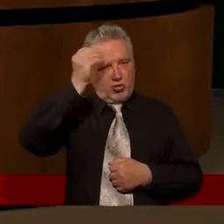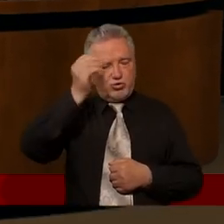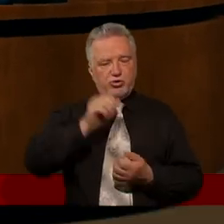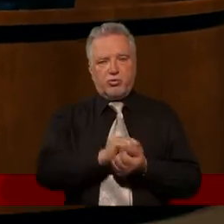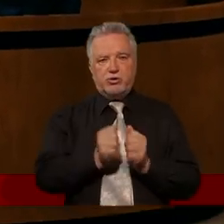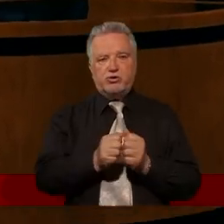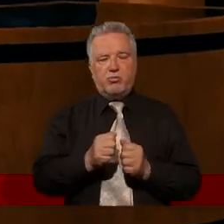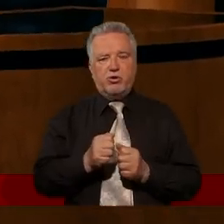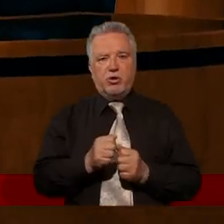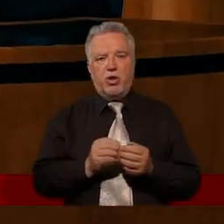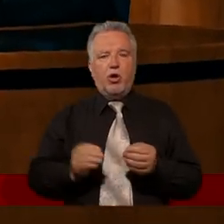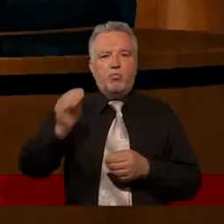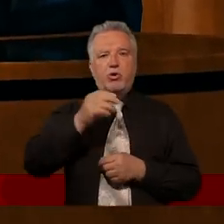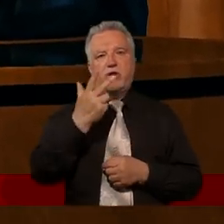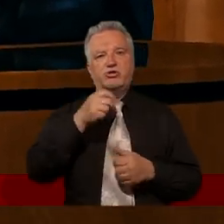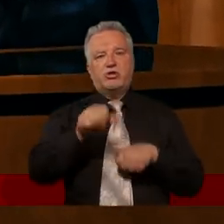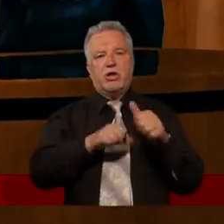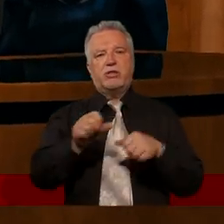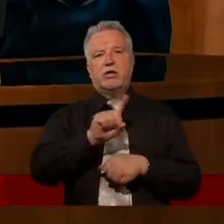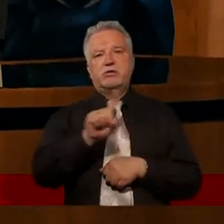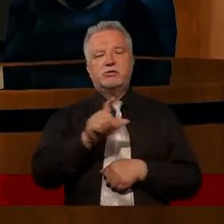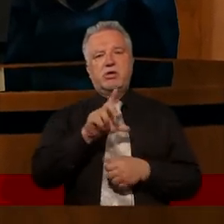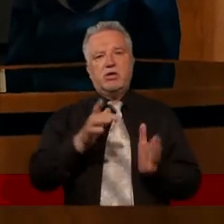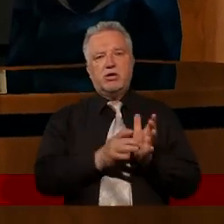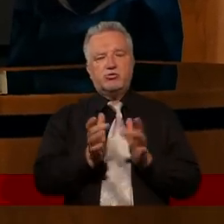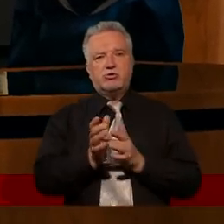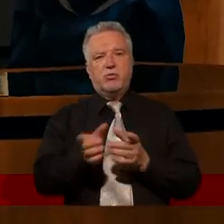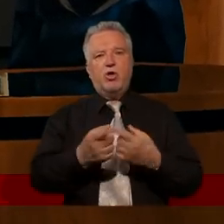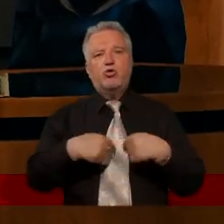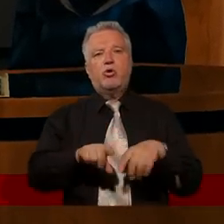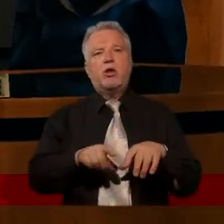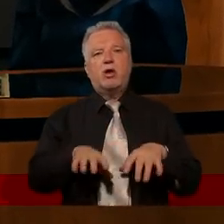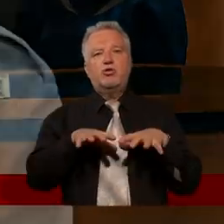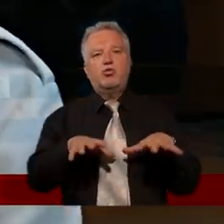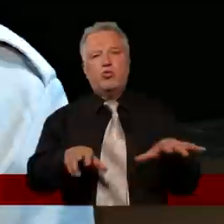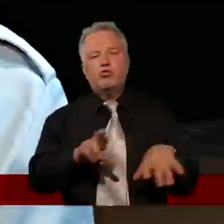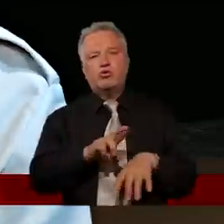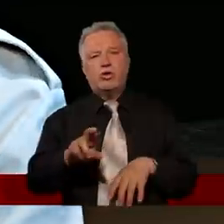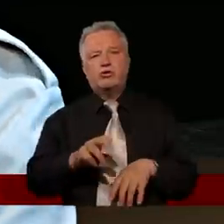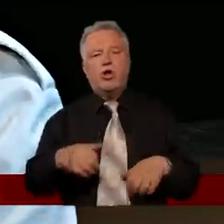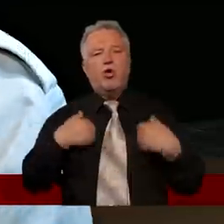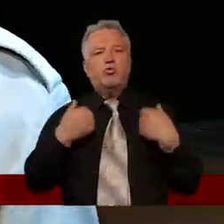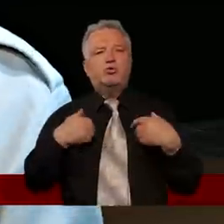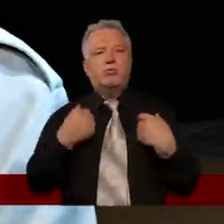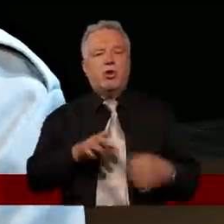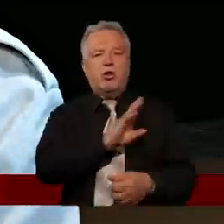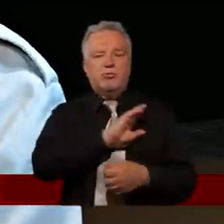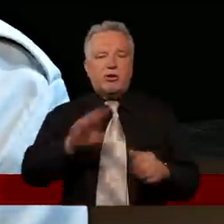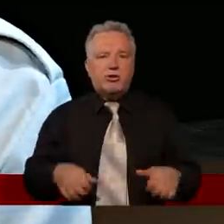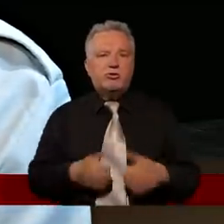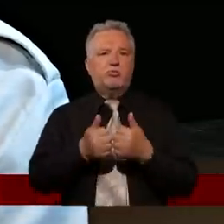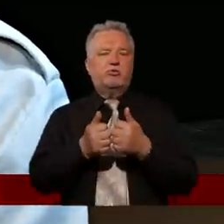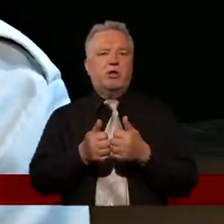już trzy, ponad trzy lata z Panem Jezusem. Dokonali mnóstwo rzeczy. Uzdrawiali, zmartwychwzbudzali.